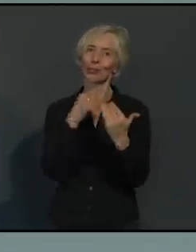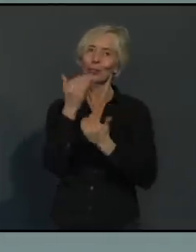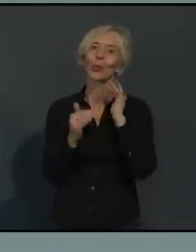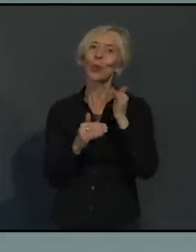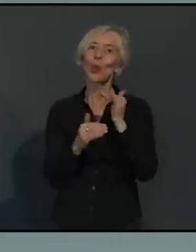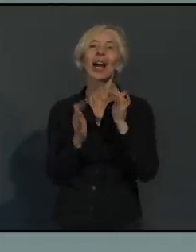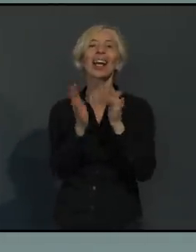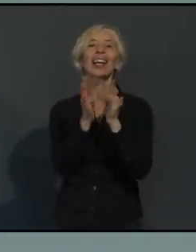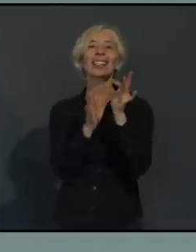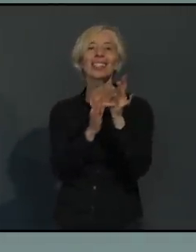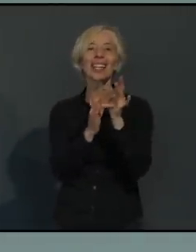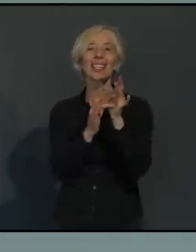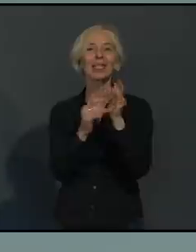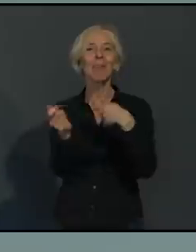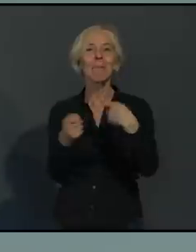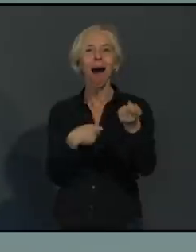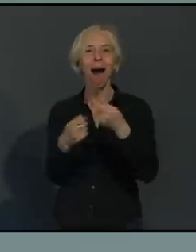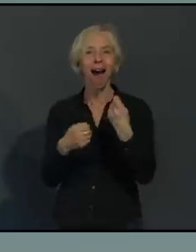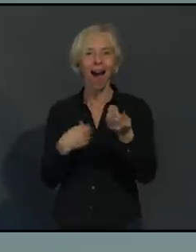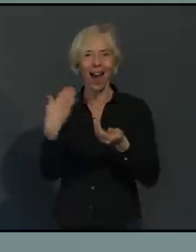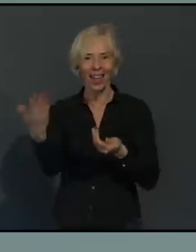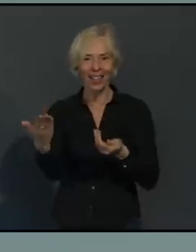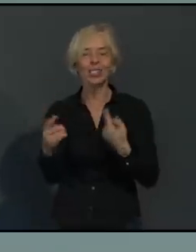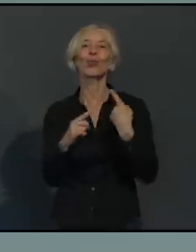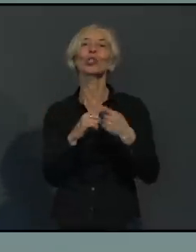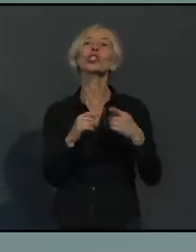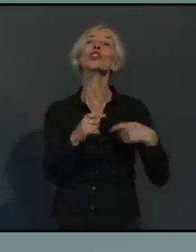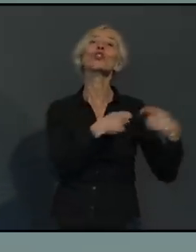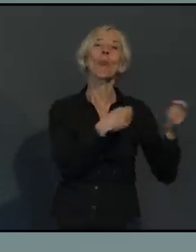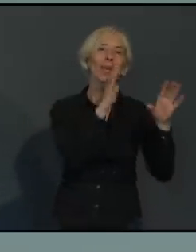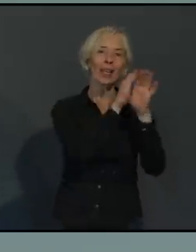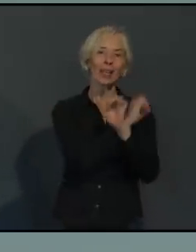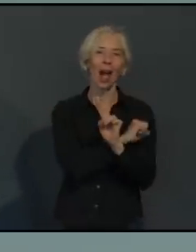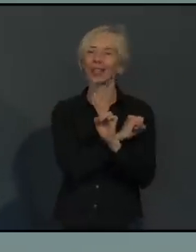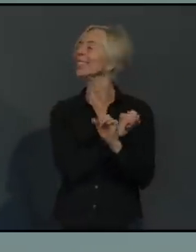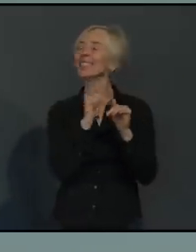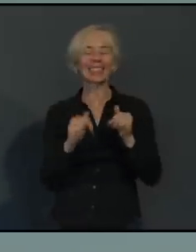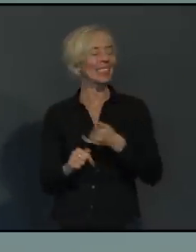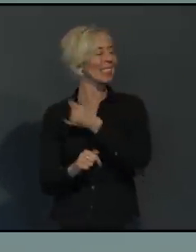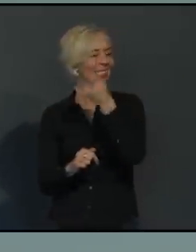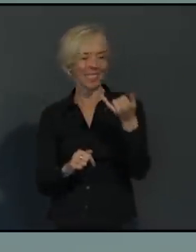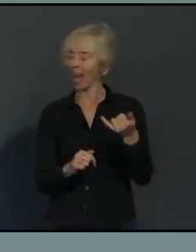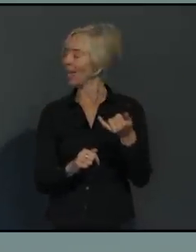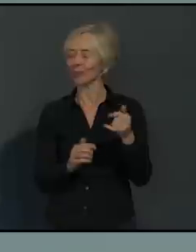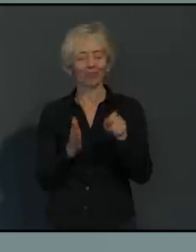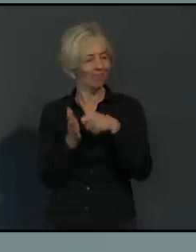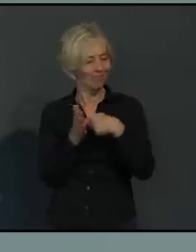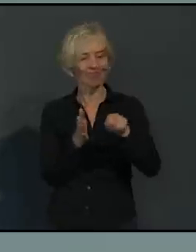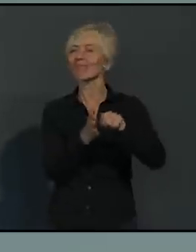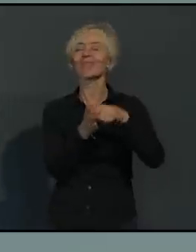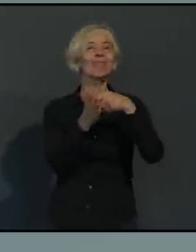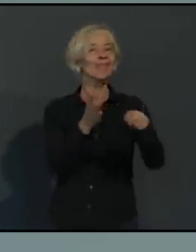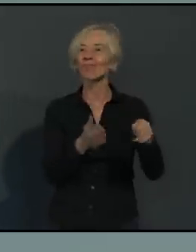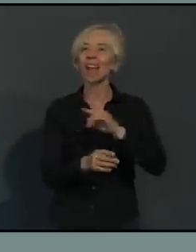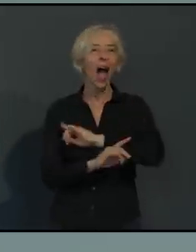dieses Jahr vielleicht virtuell stattfinden, aber wahrscheinlich eher selten in echt, können wir alle miteinander die